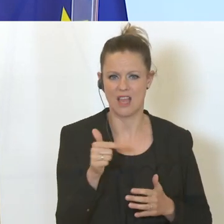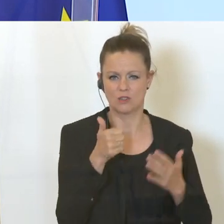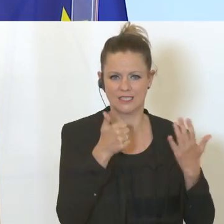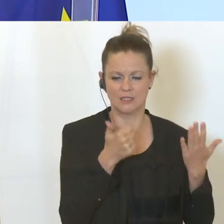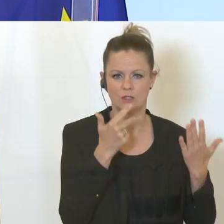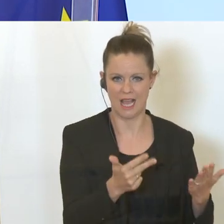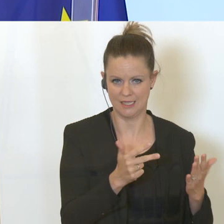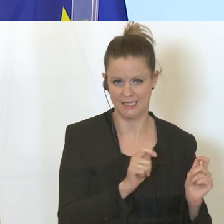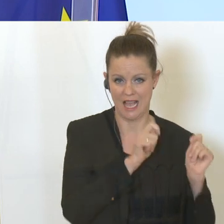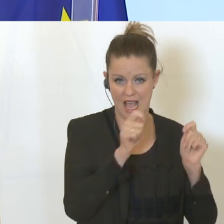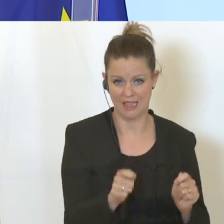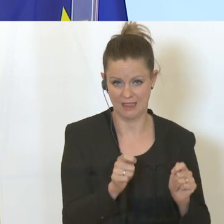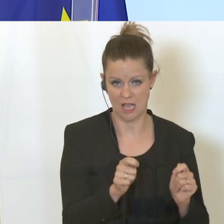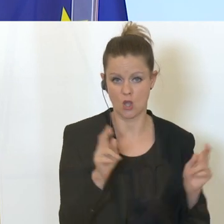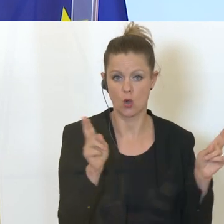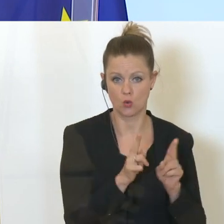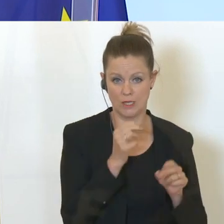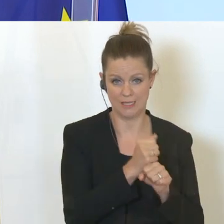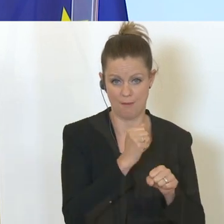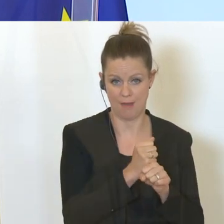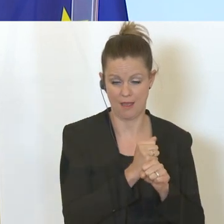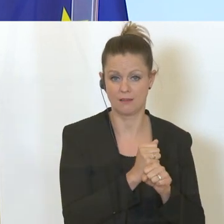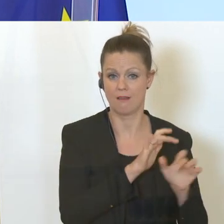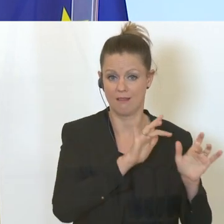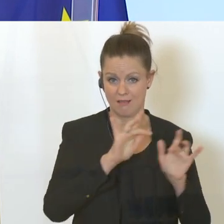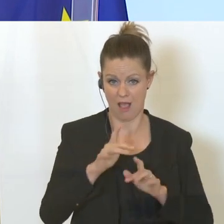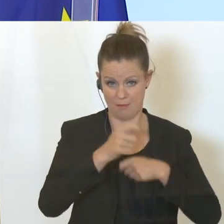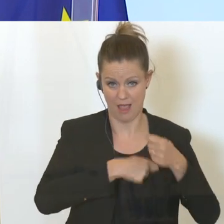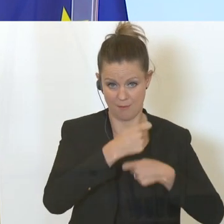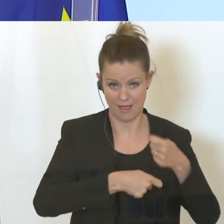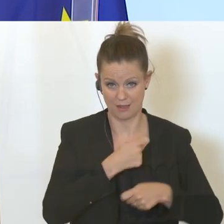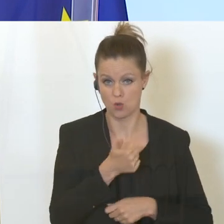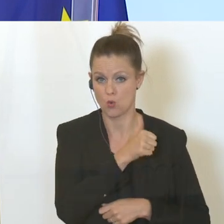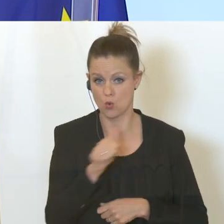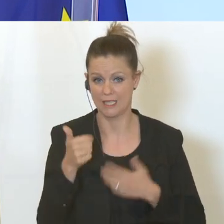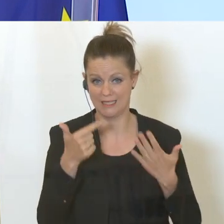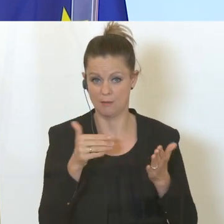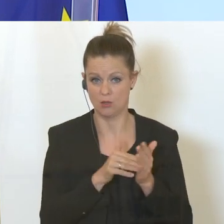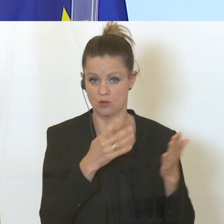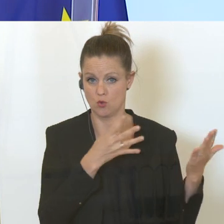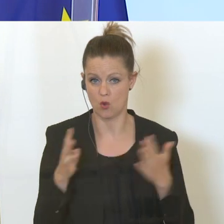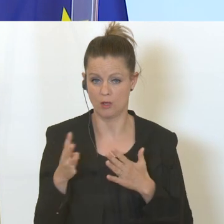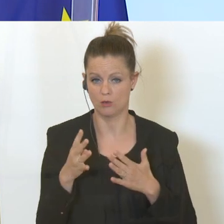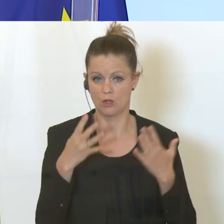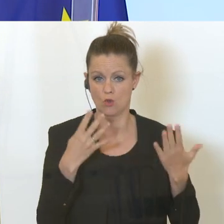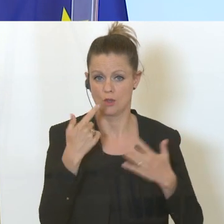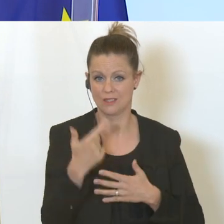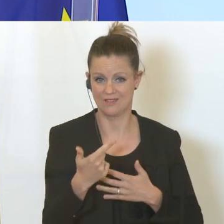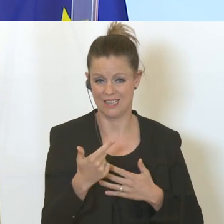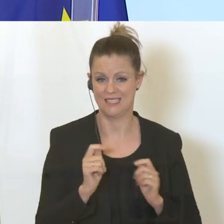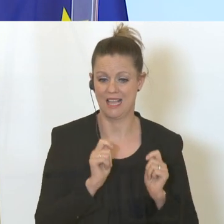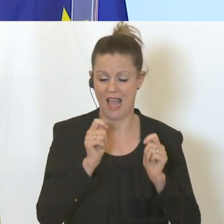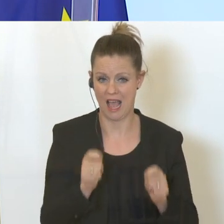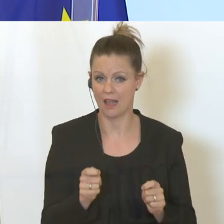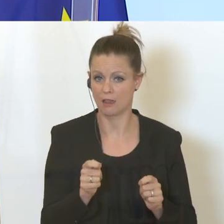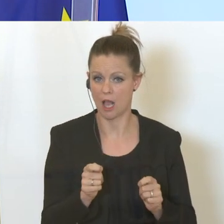Anträge auf Corona-Kurzarbeit sind zurzeit in Bearbeitung. 107.929 Anträge sind mit